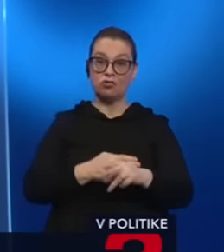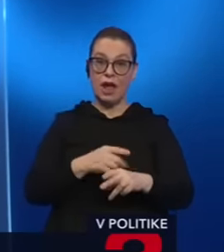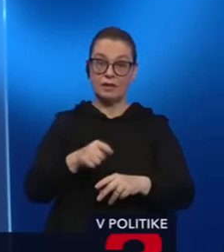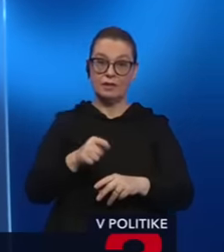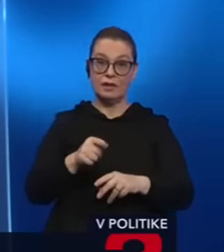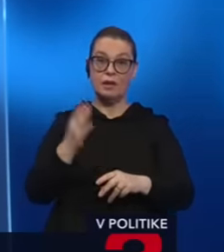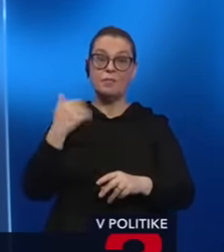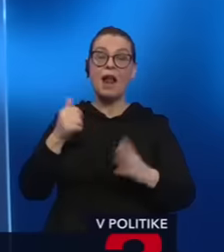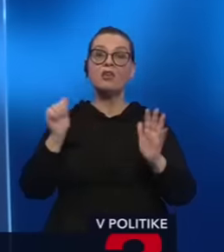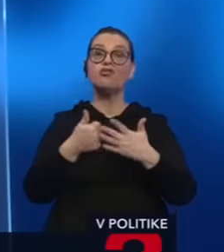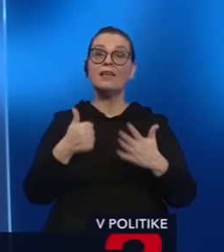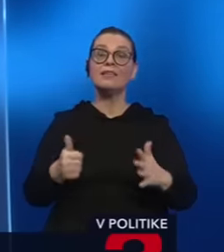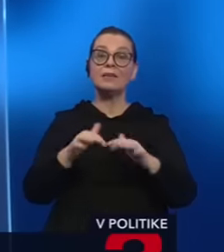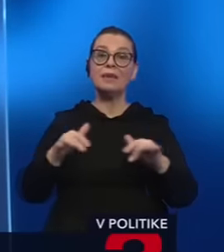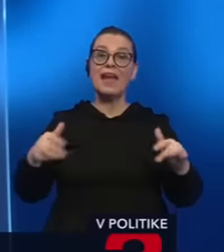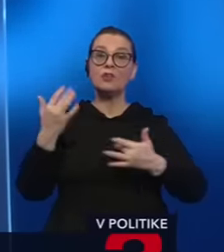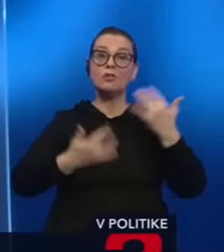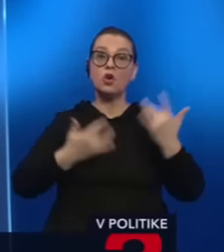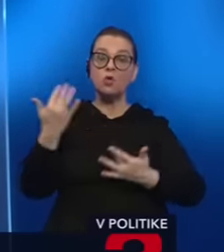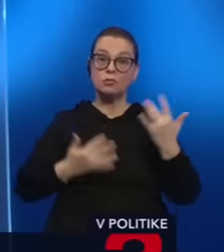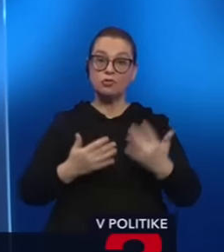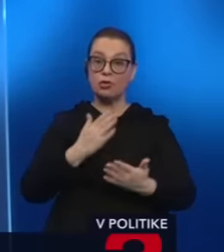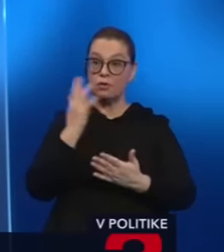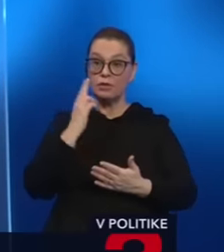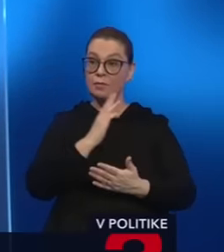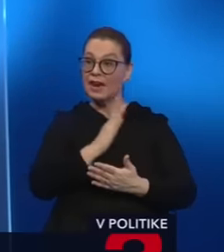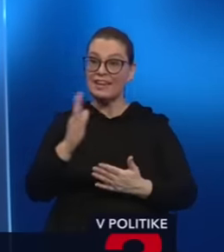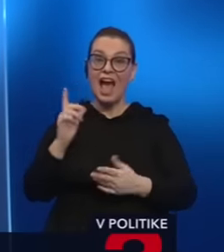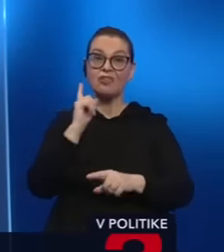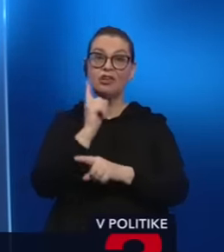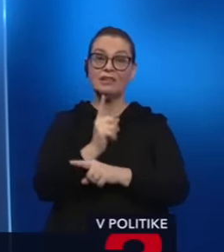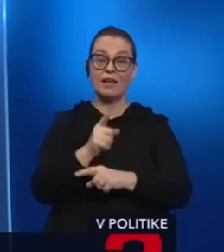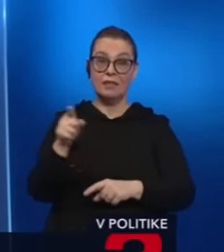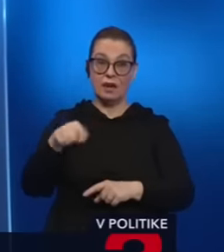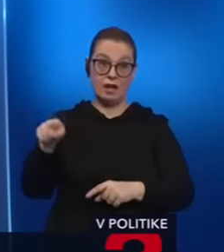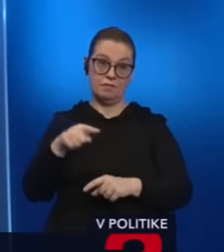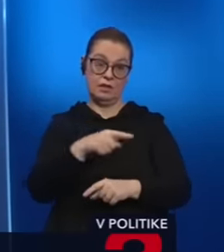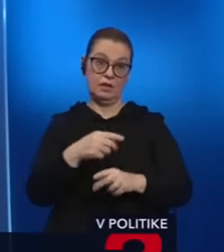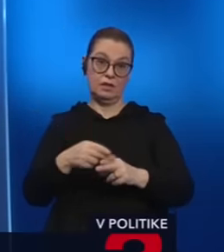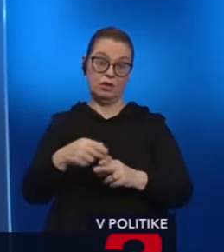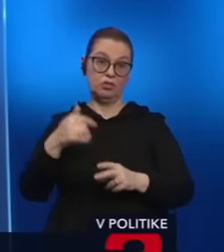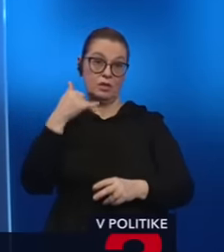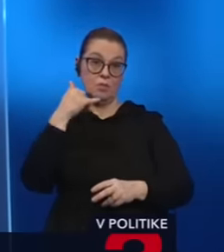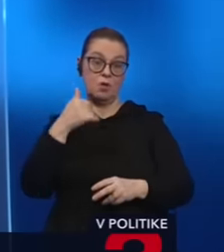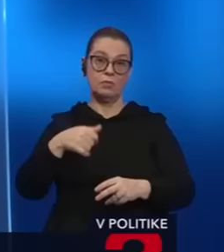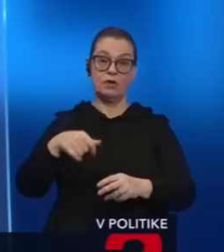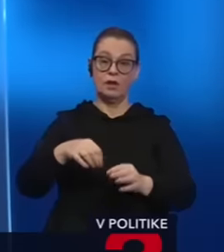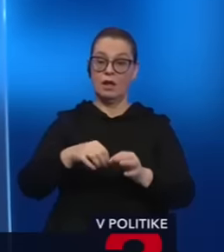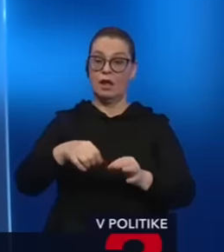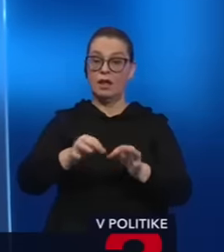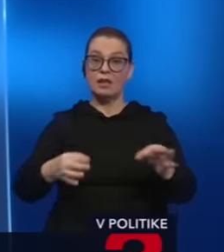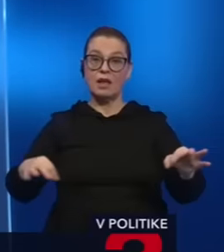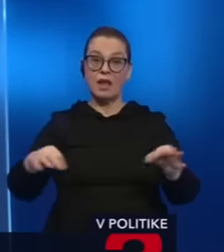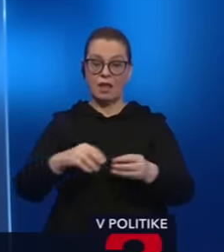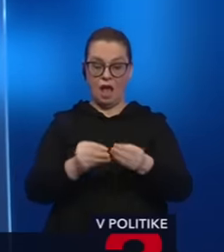16 miliardový rozpočet, tak to znamená, že každý jeden tender ste mali. A vy ich riešite za mobily, kablové